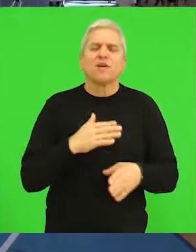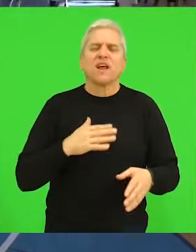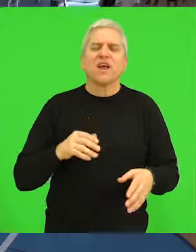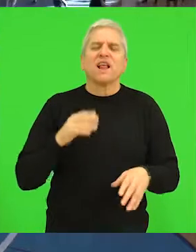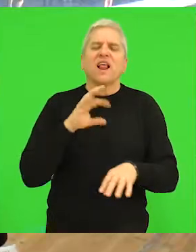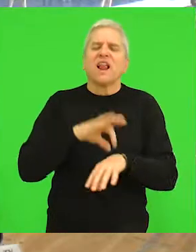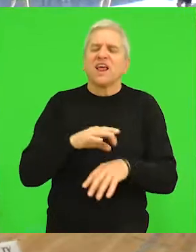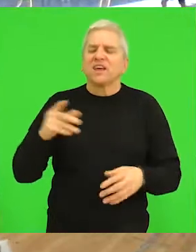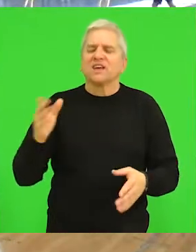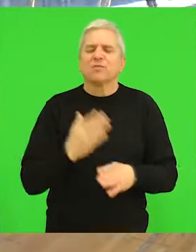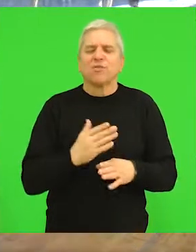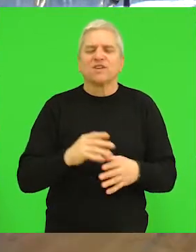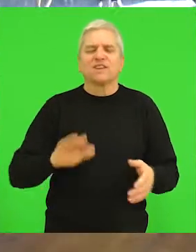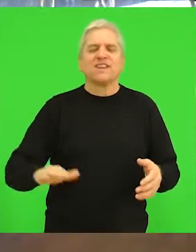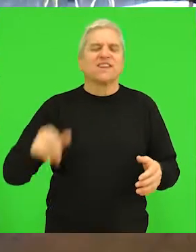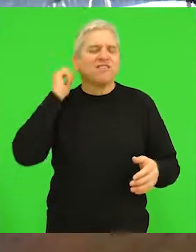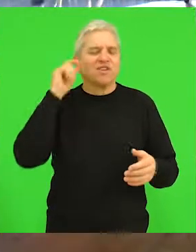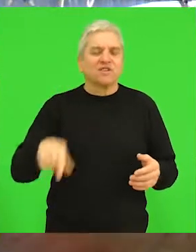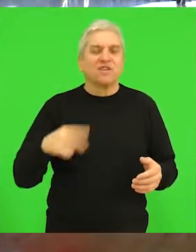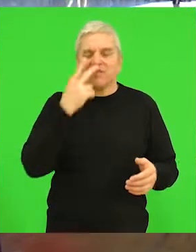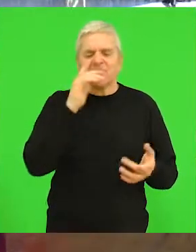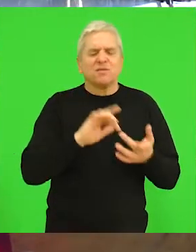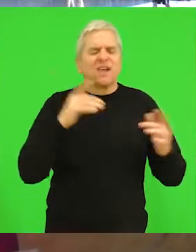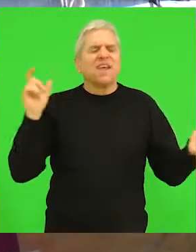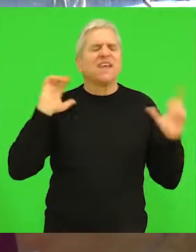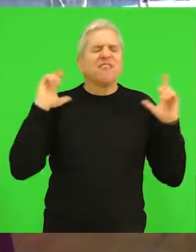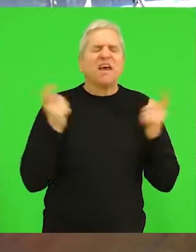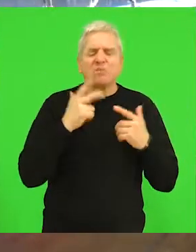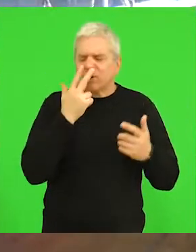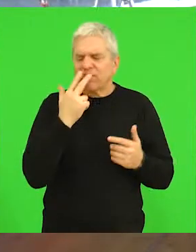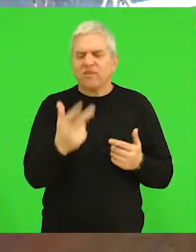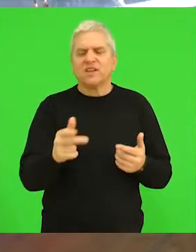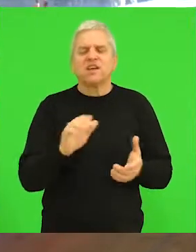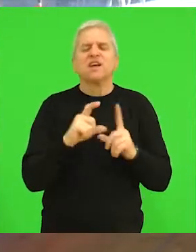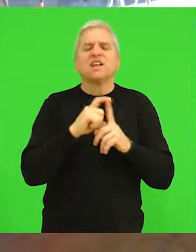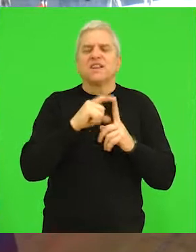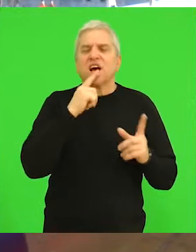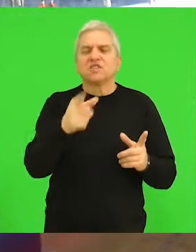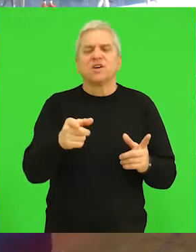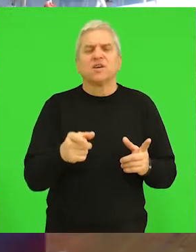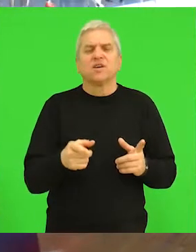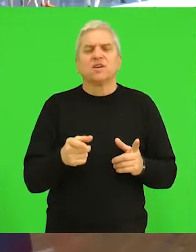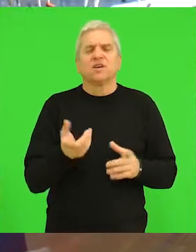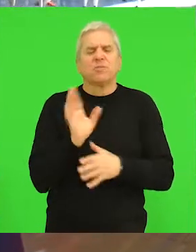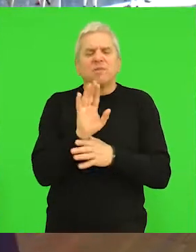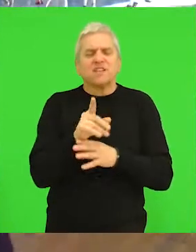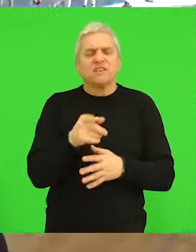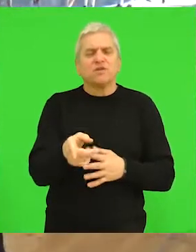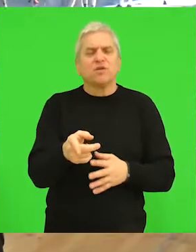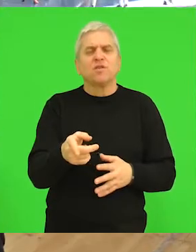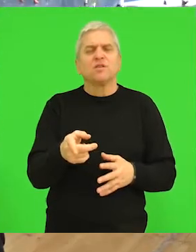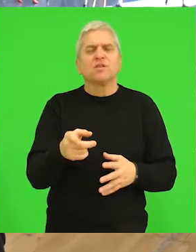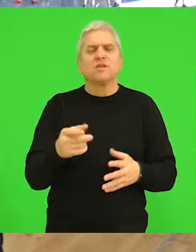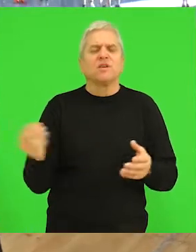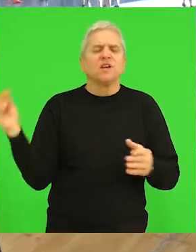lečenju devojčice. Vidjeli smo na društvenoj meži Instagram i tu je objavio drugar dača ga zovu, dača i